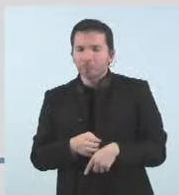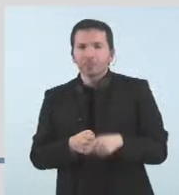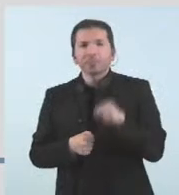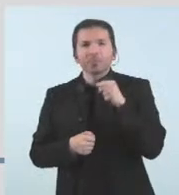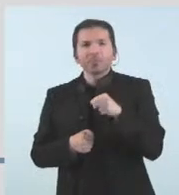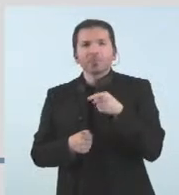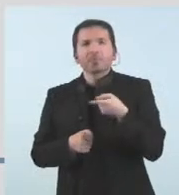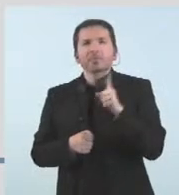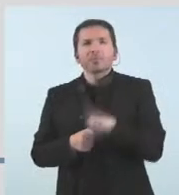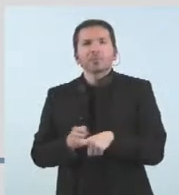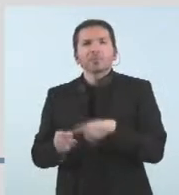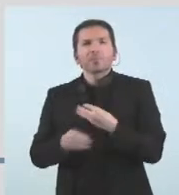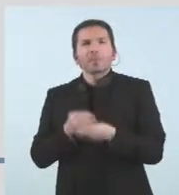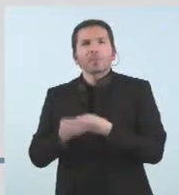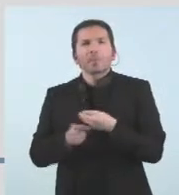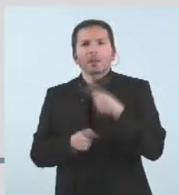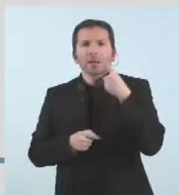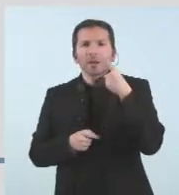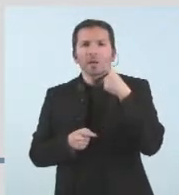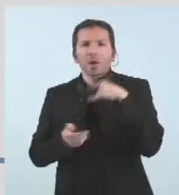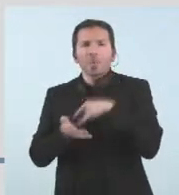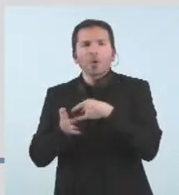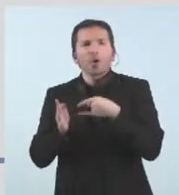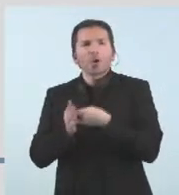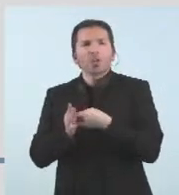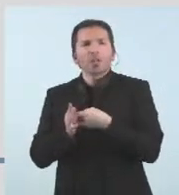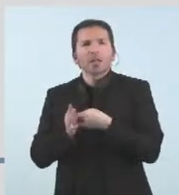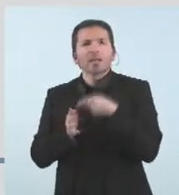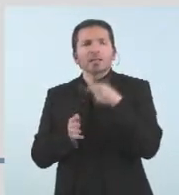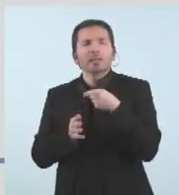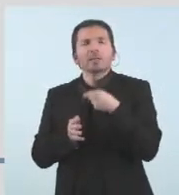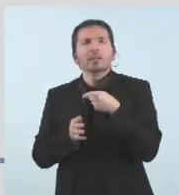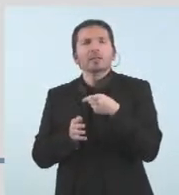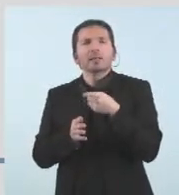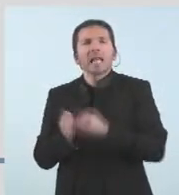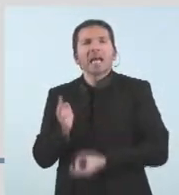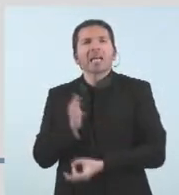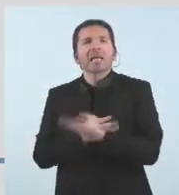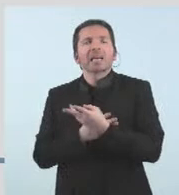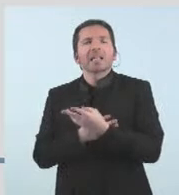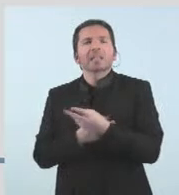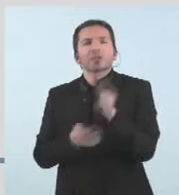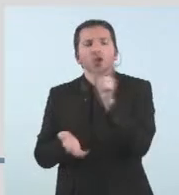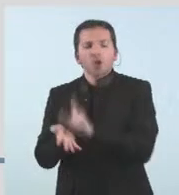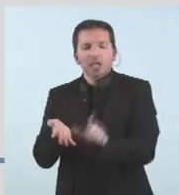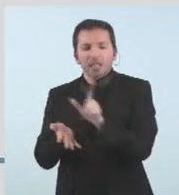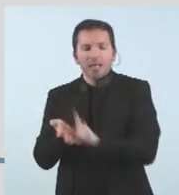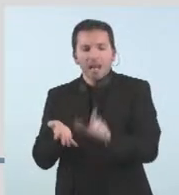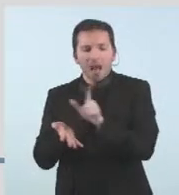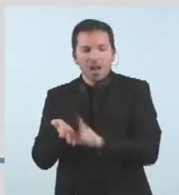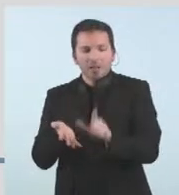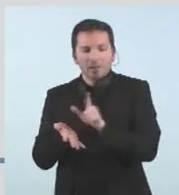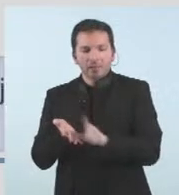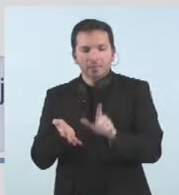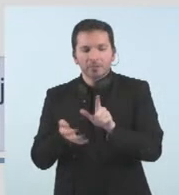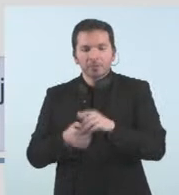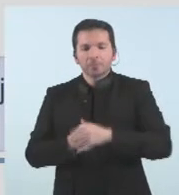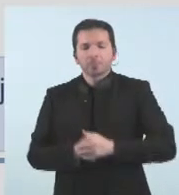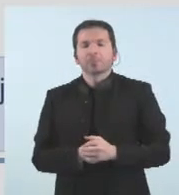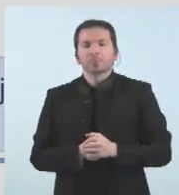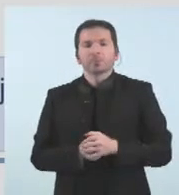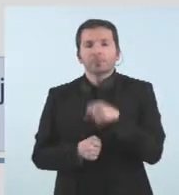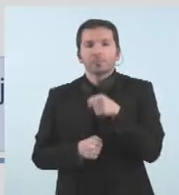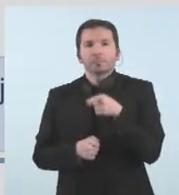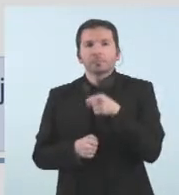convocar i executar el projecte de l'ajut a la creació literària que és el que està dotat amb 7.500 euros aquest seria la